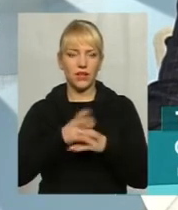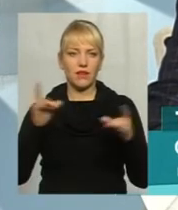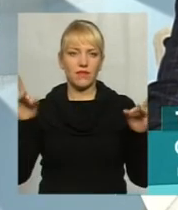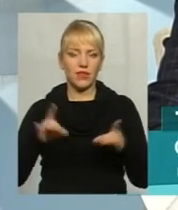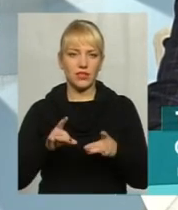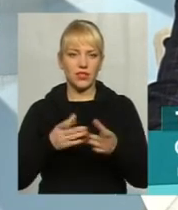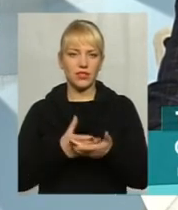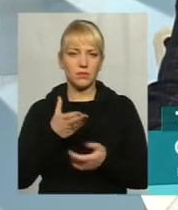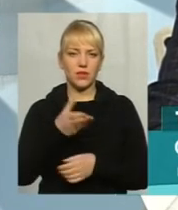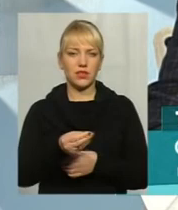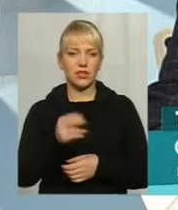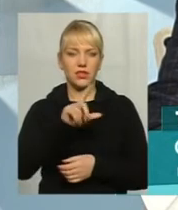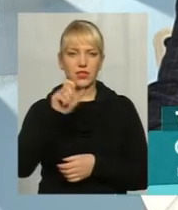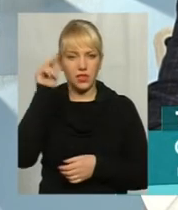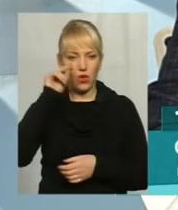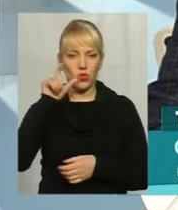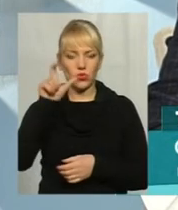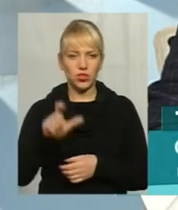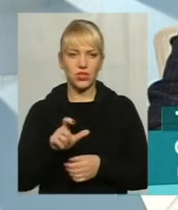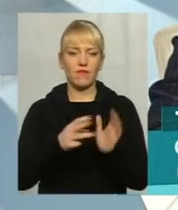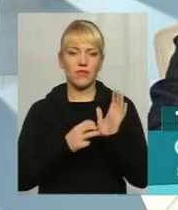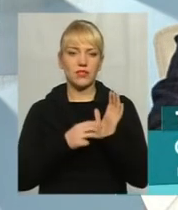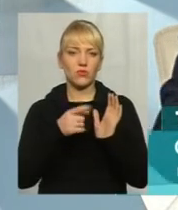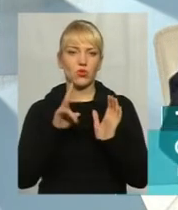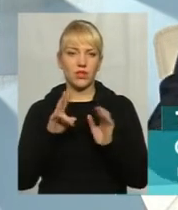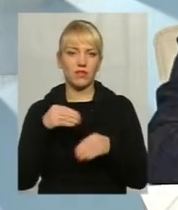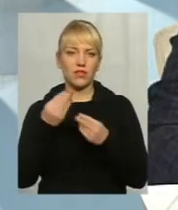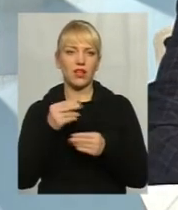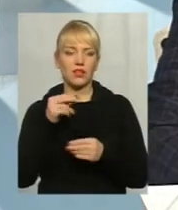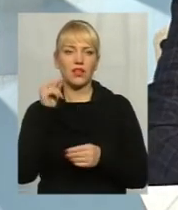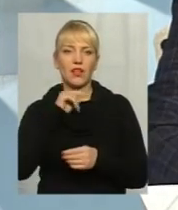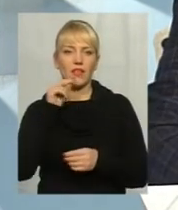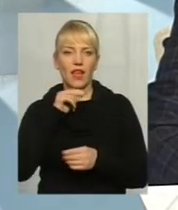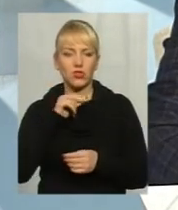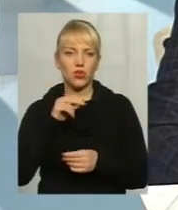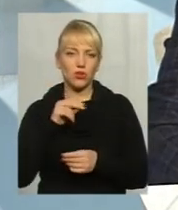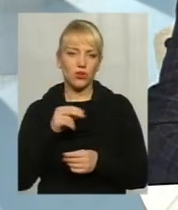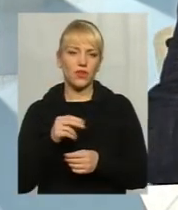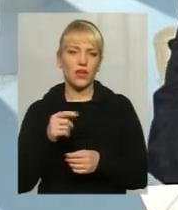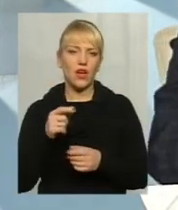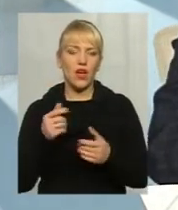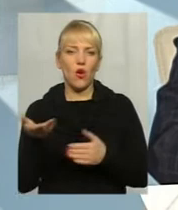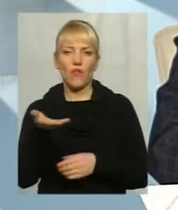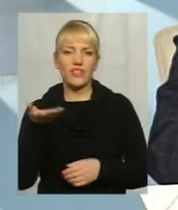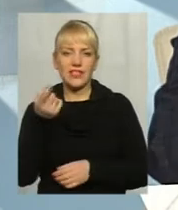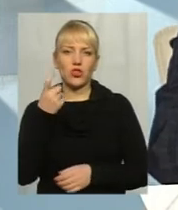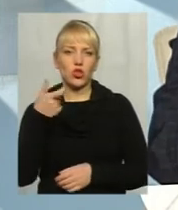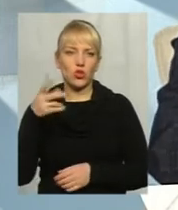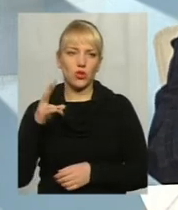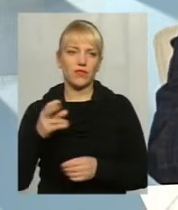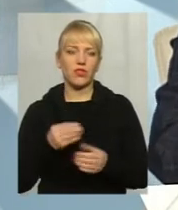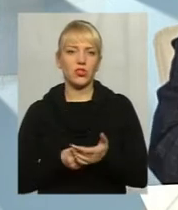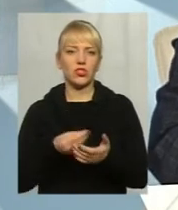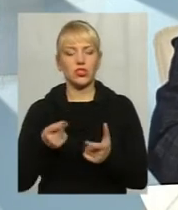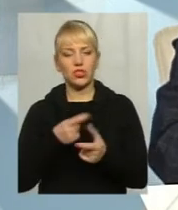сплатити за учня 800 гривень, дати на чаєві офіціанту 100 гривень, але заплатити 6